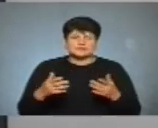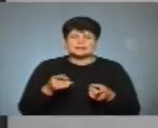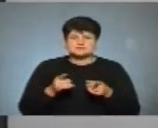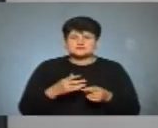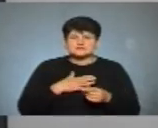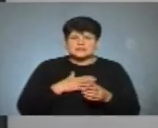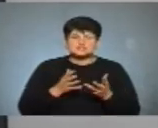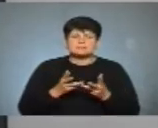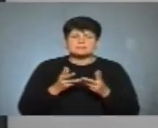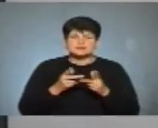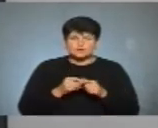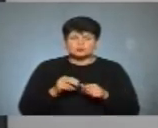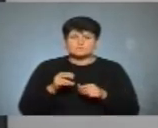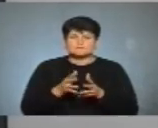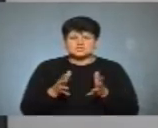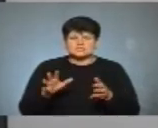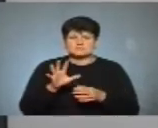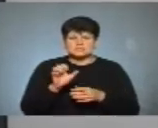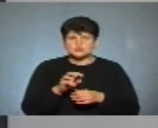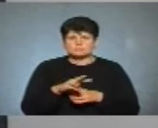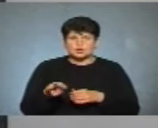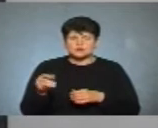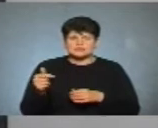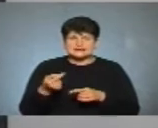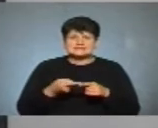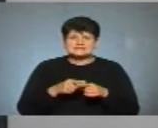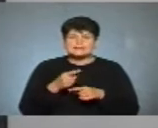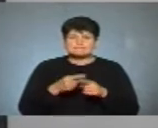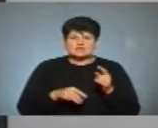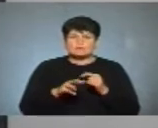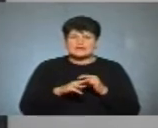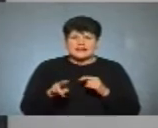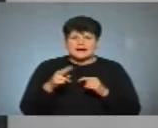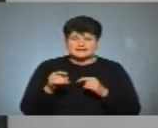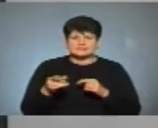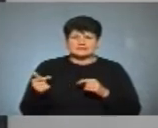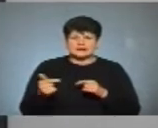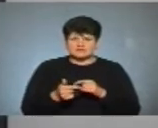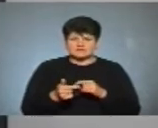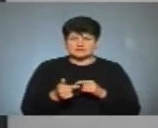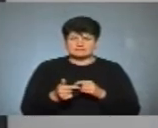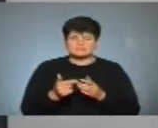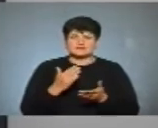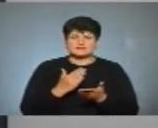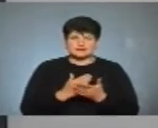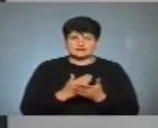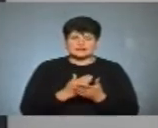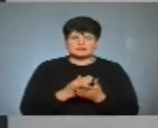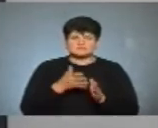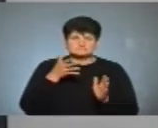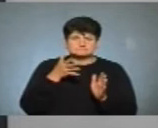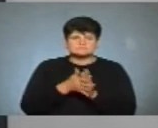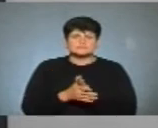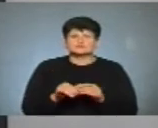за нашими підрахунками, понад 500 мільйонів гривень, це близько пів мільярда гривень, йде в нікуди.